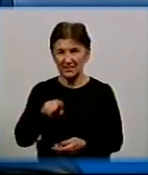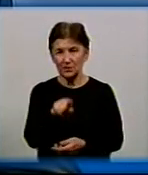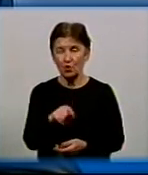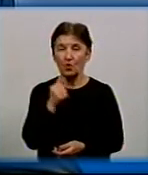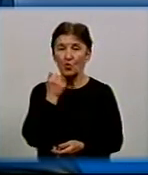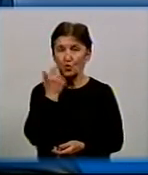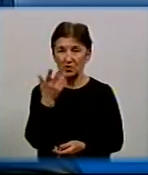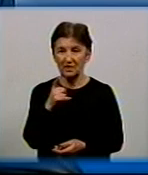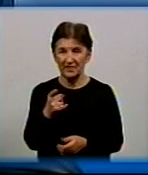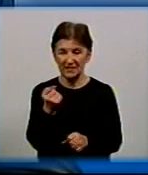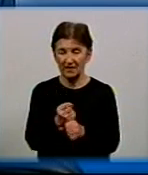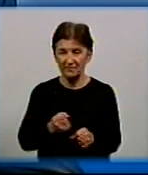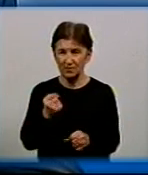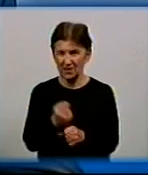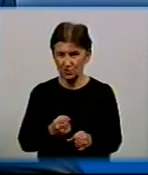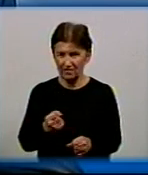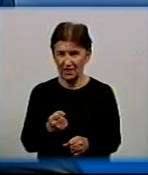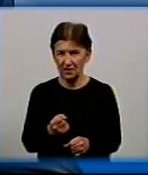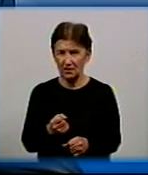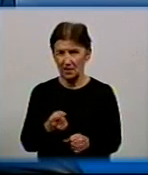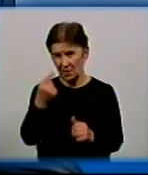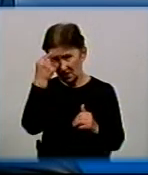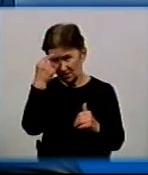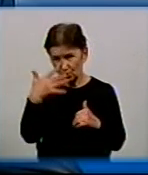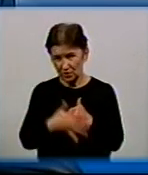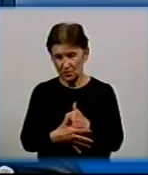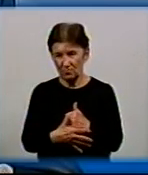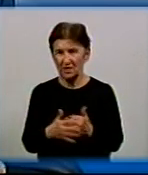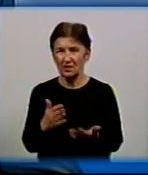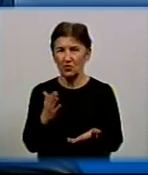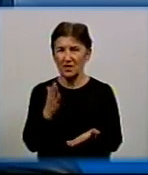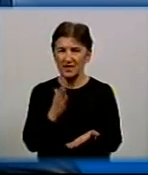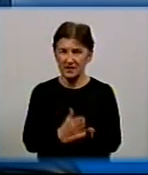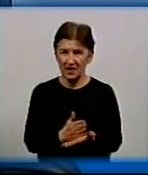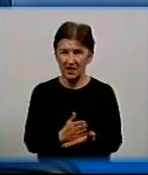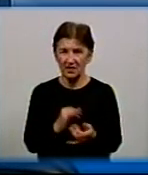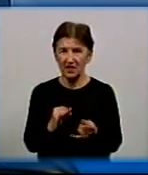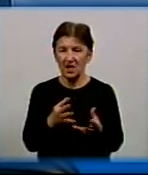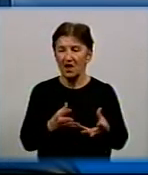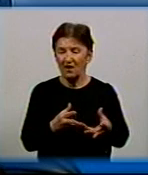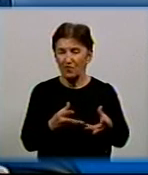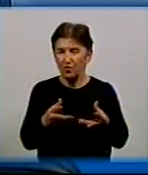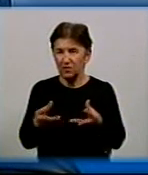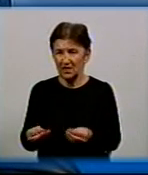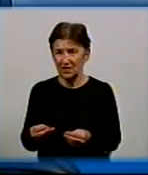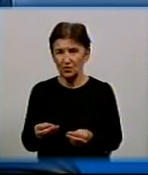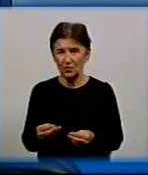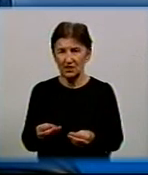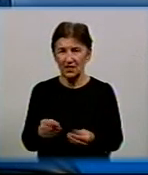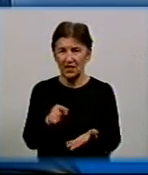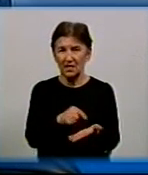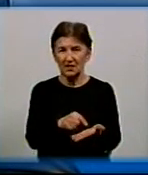вони вже відпрацювали, зрозуміло, є, були і вплинули на все ж таки ті розрахунки, які подали